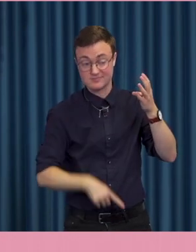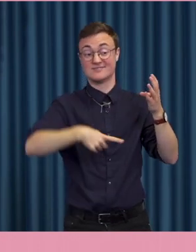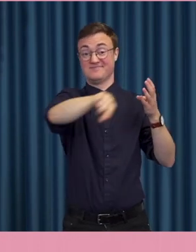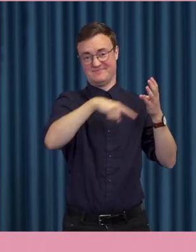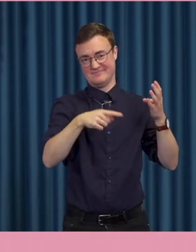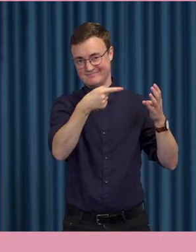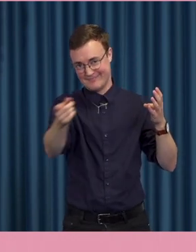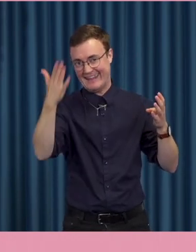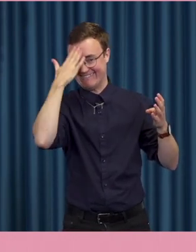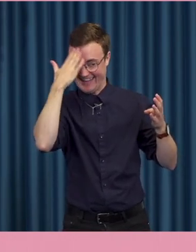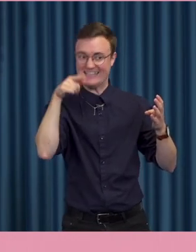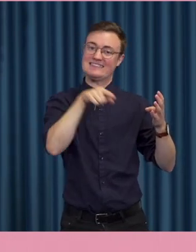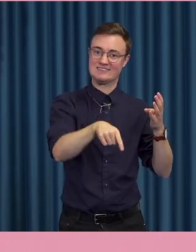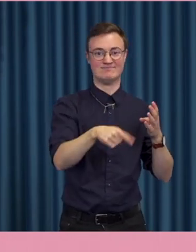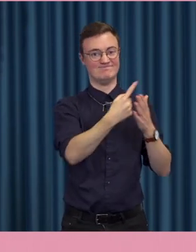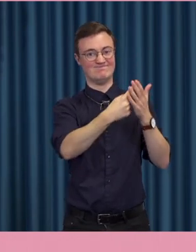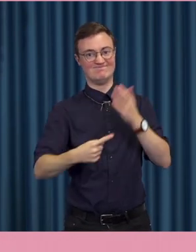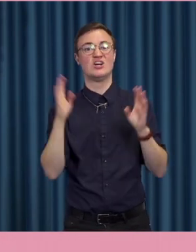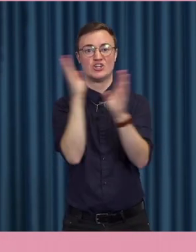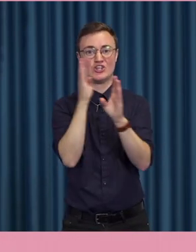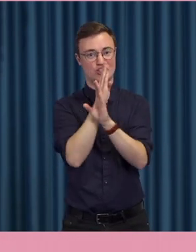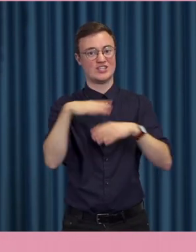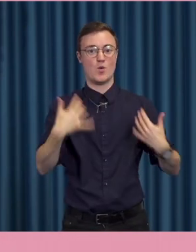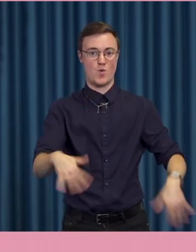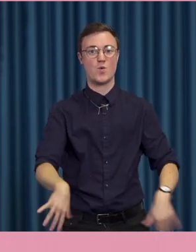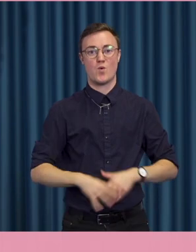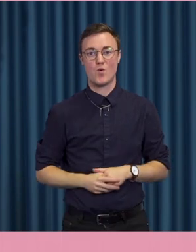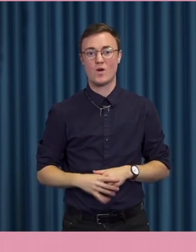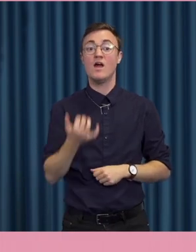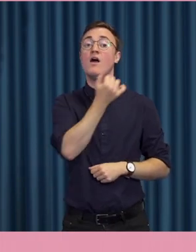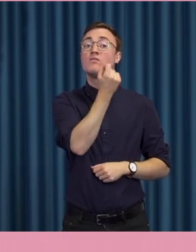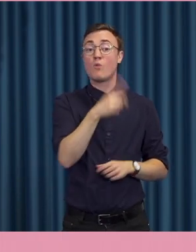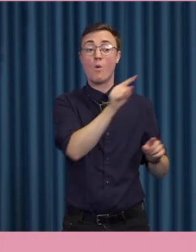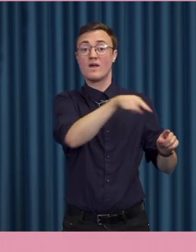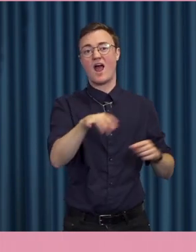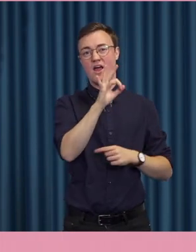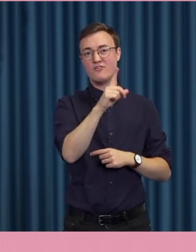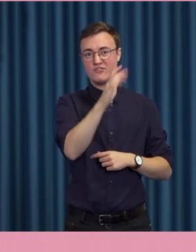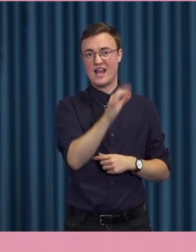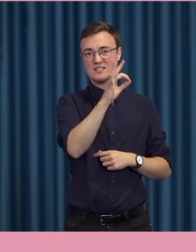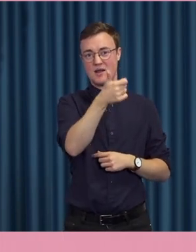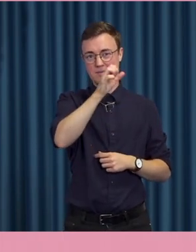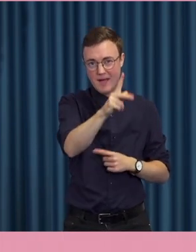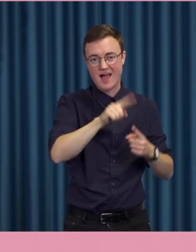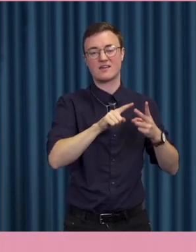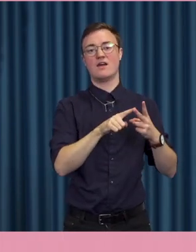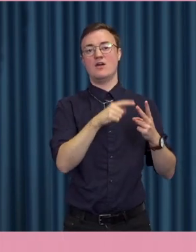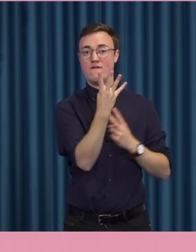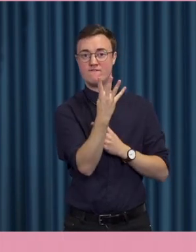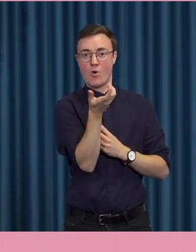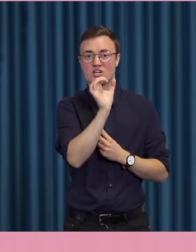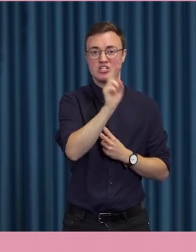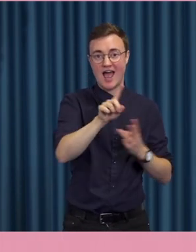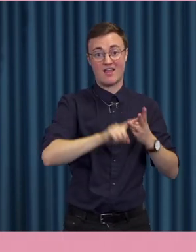alla vet fått allt sämre rykte med tiden. Och vissa av dem som Flashback, 4chan eller till och med 8chan